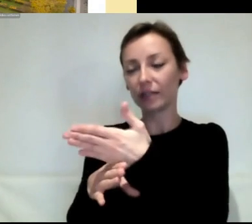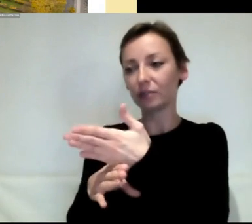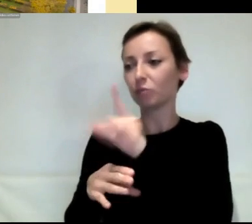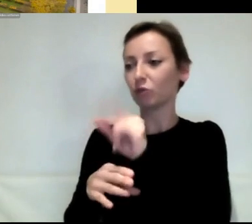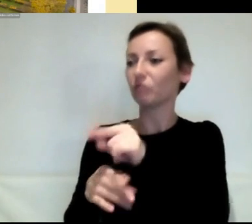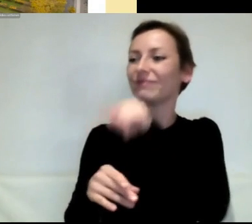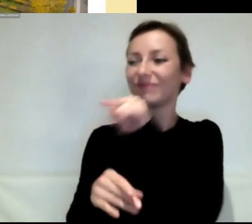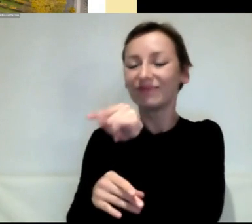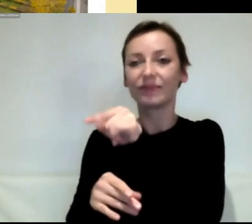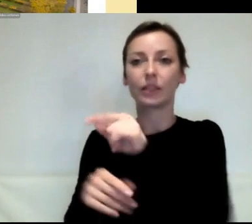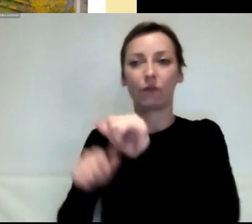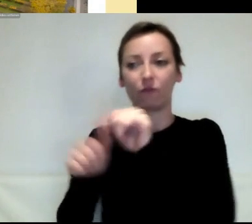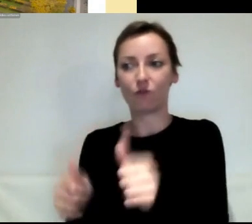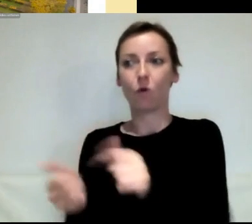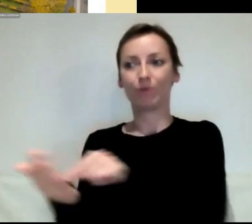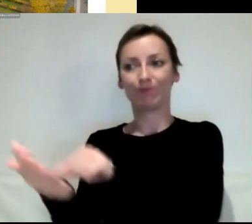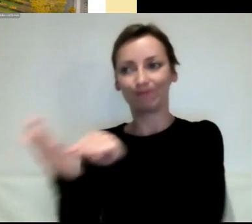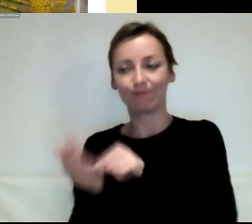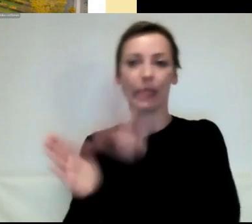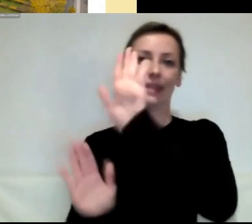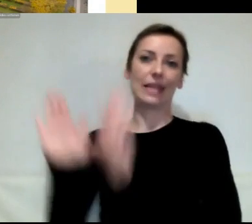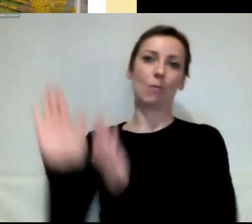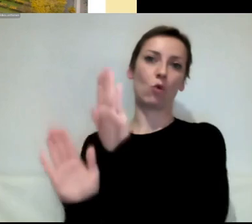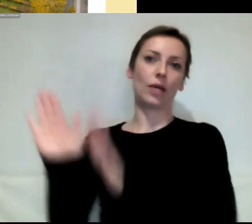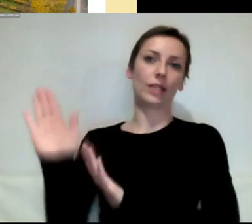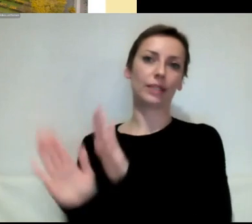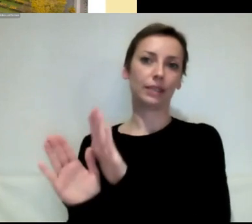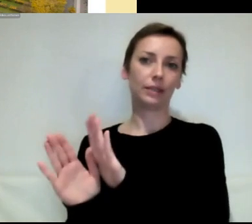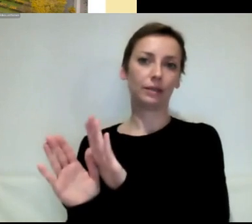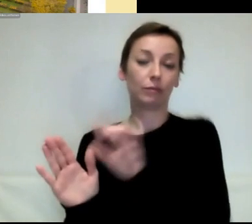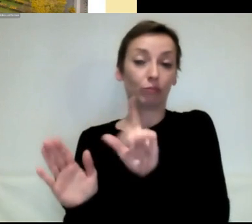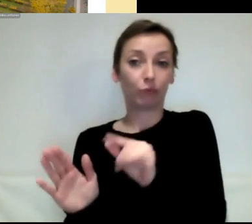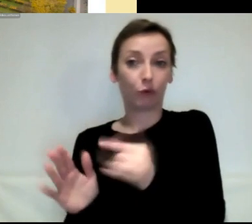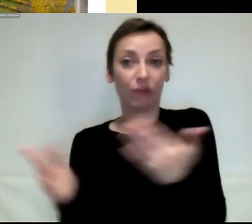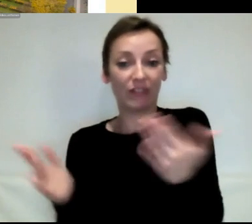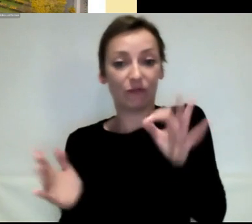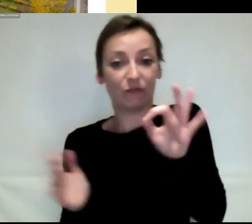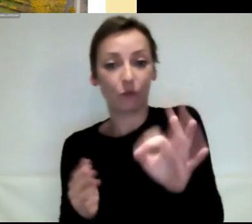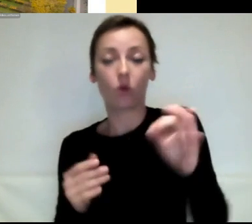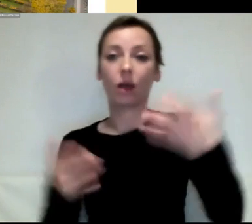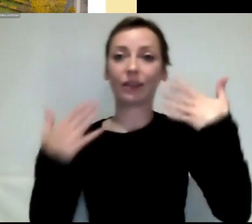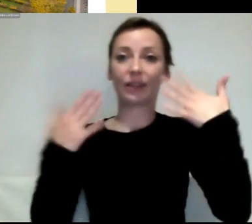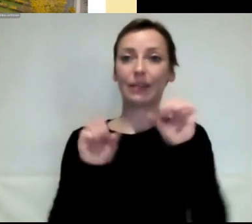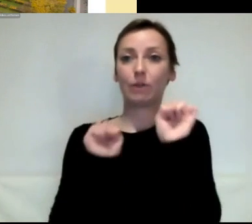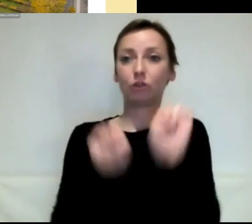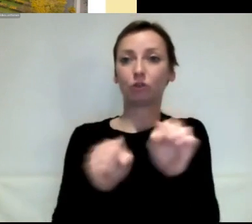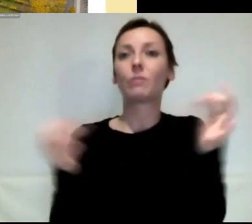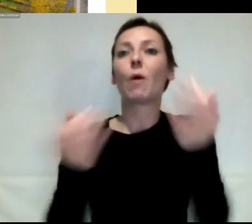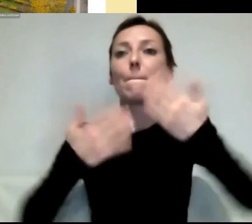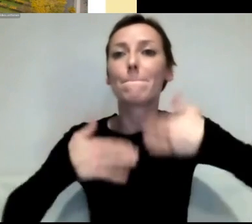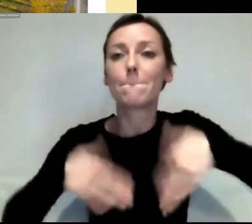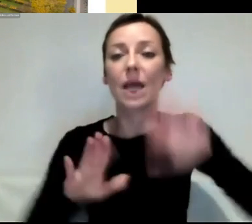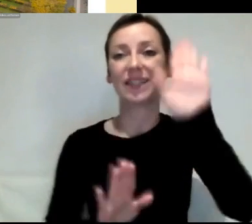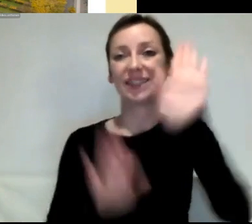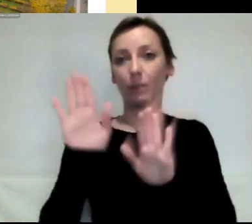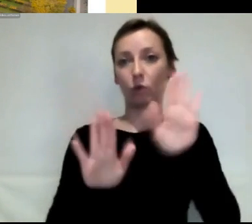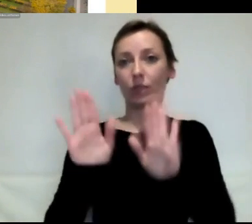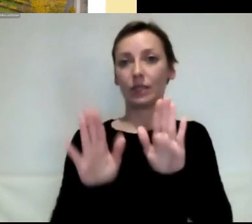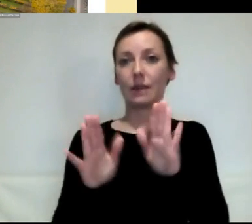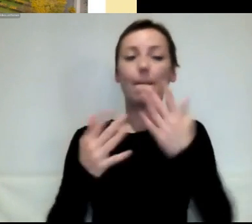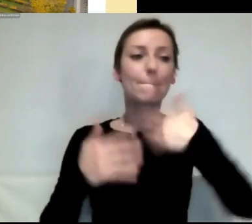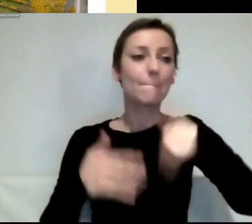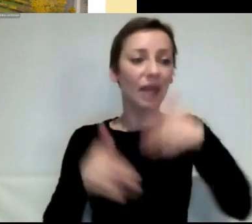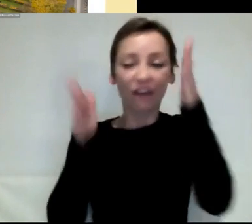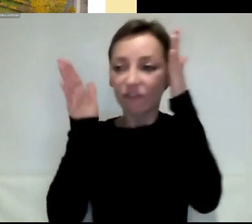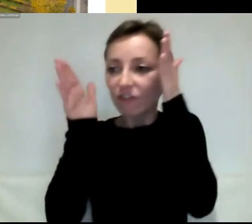das heißt, das zeigt doch, wir brauchen mehr Demokratie für guten Klimaschutz, wir müssen einander mehr Vertrauen. Und da ist eben dann die